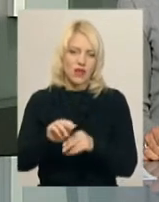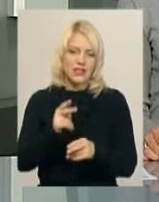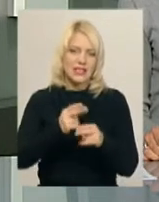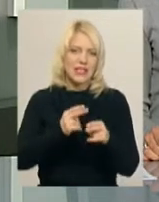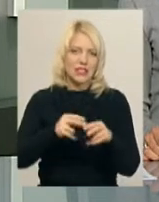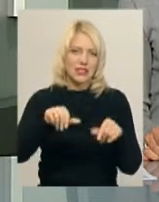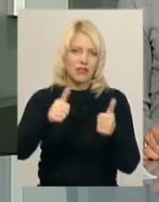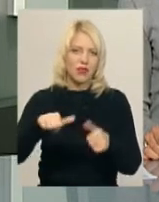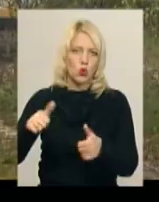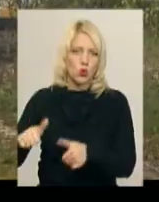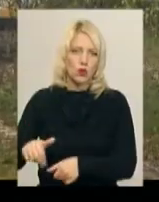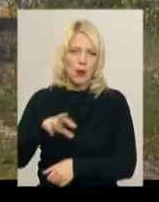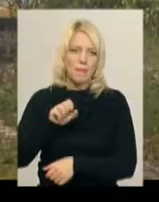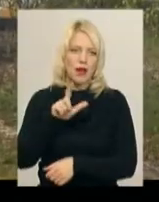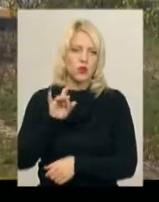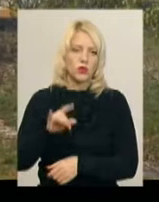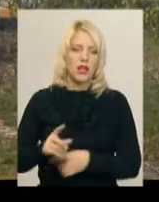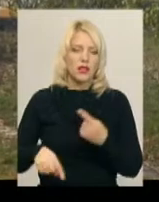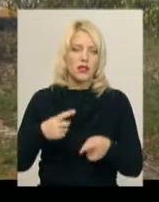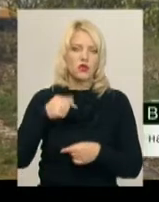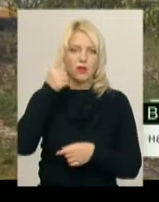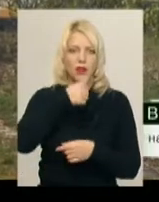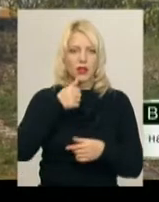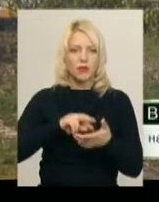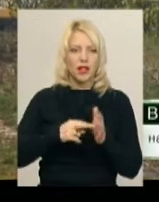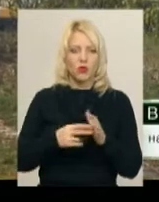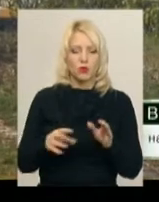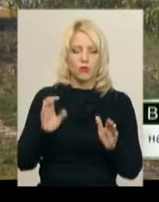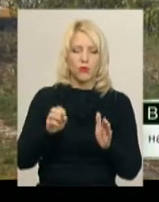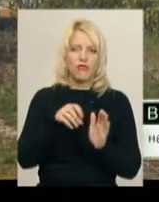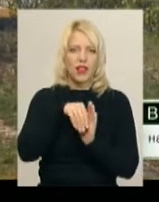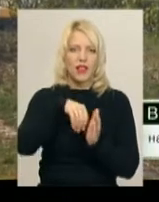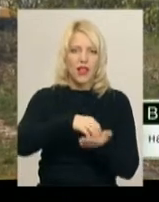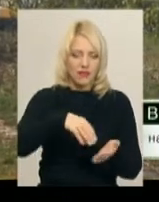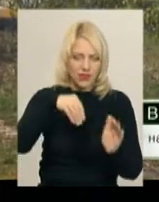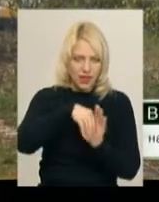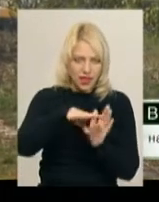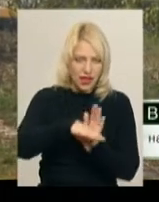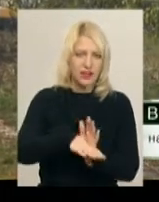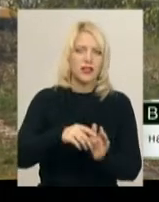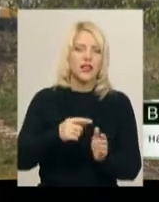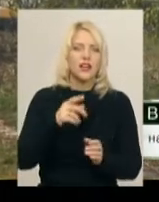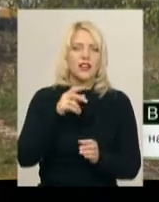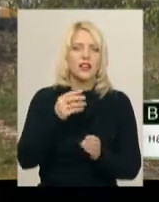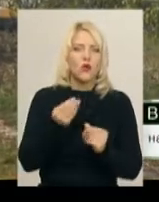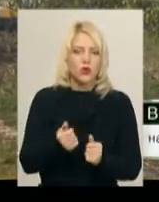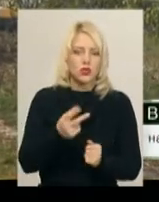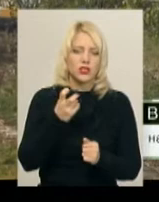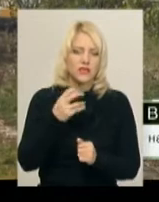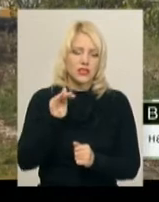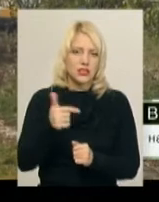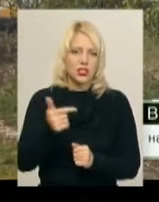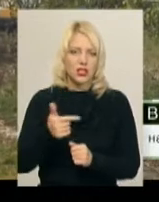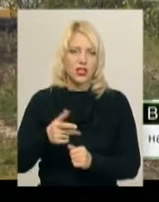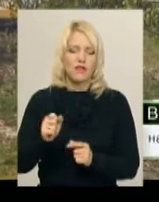Миколою Мазуром. На наступний рік плануємо, закладаємо 200 тисяч гривень на поточний ремонт фігур